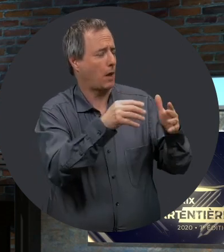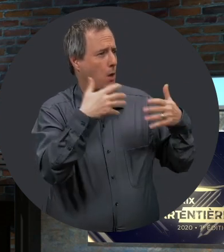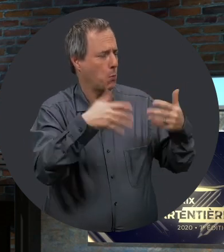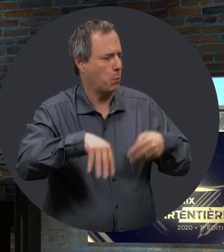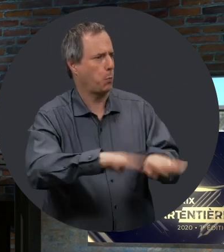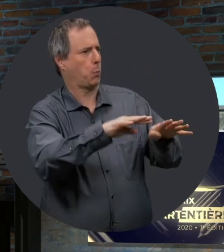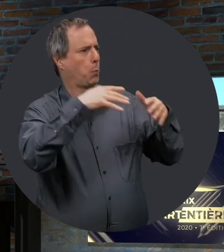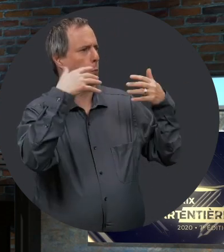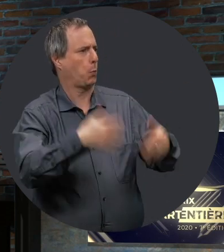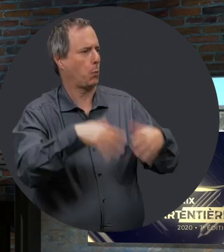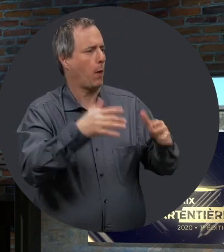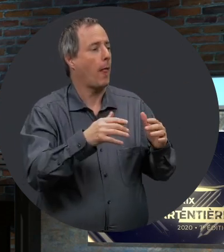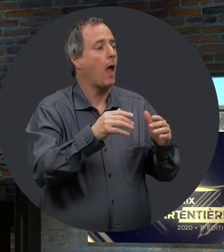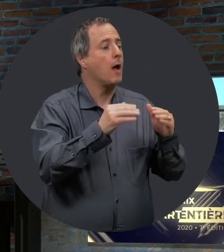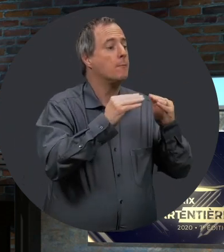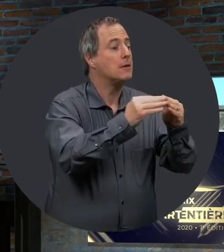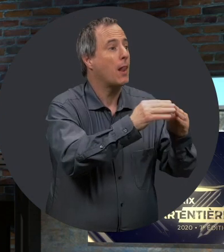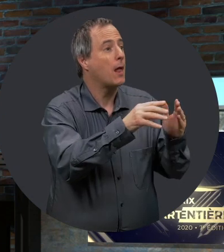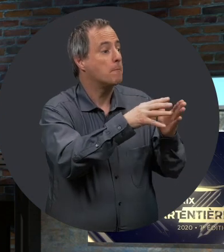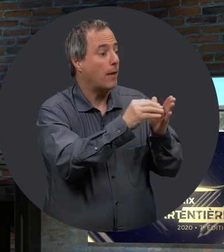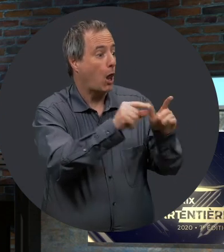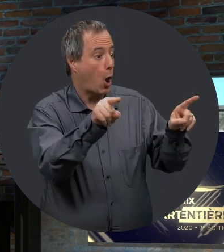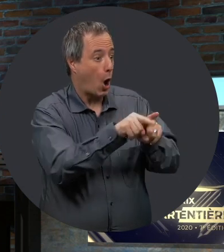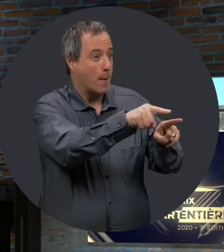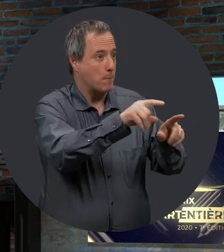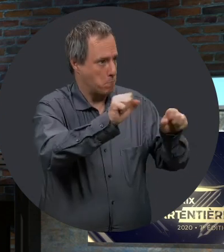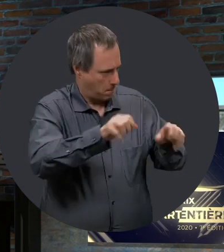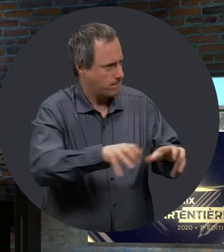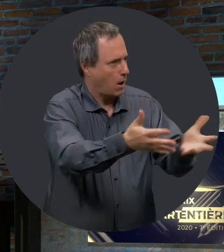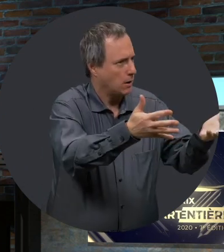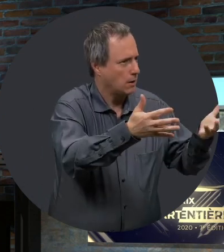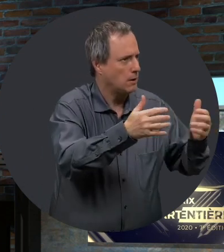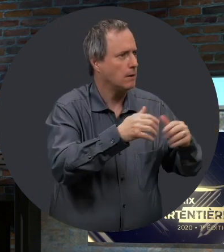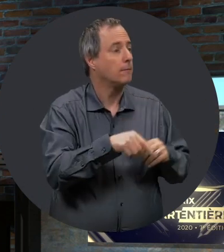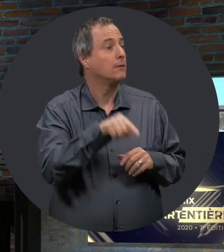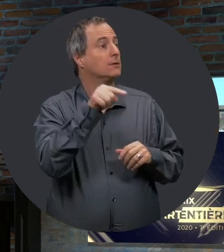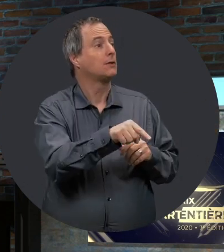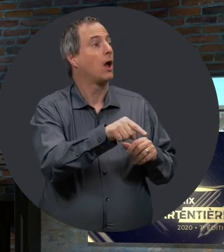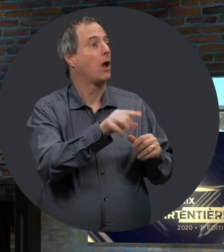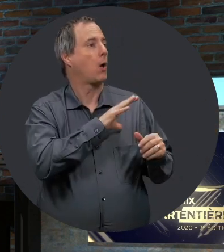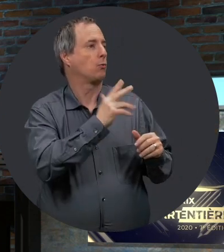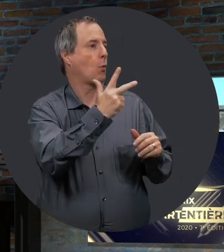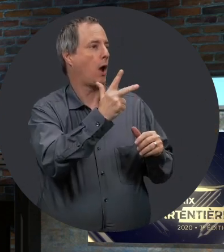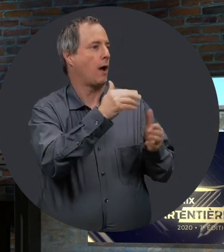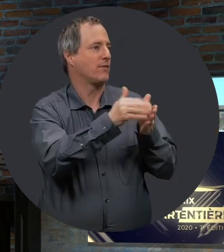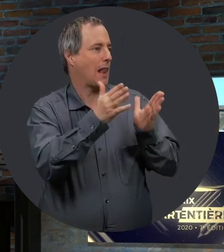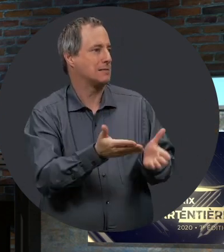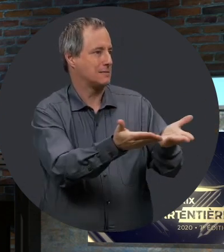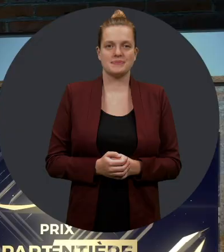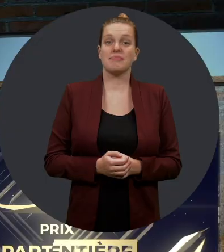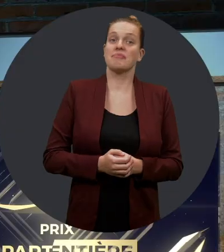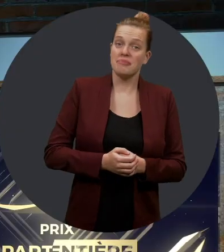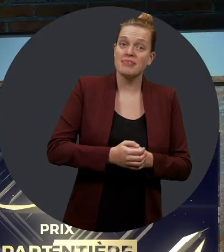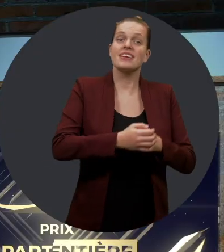exemplaires et qui peuvent être exportables dans n'importe quelle communauté qui désire de devenir plus inclusif. Dans cette catégorie, on a retenu trois